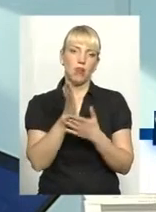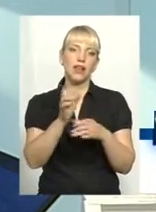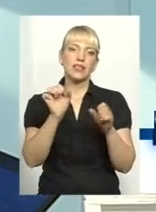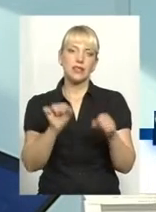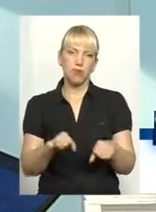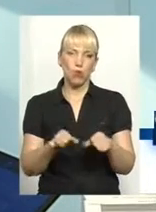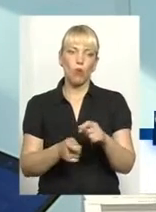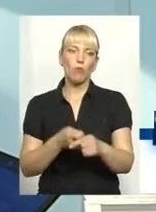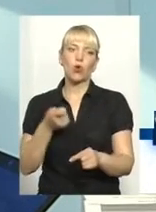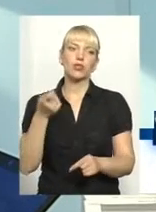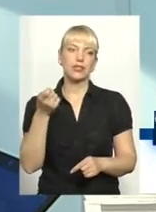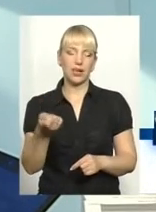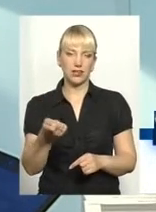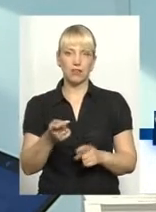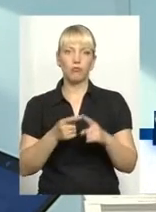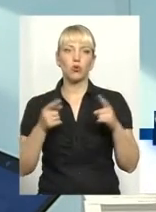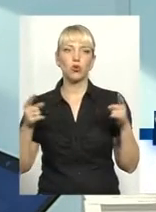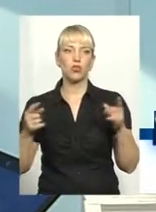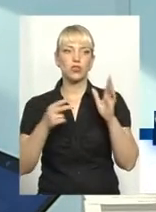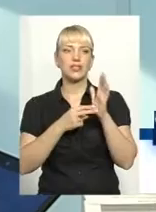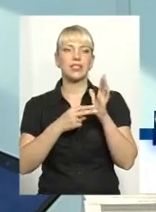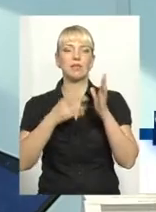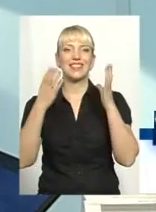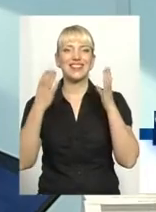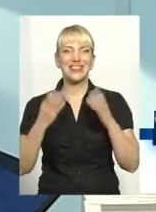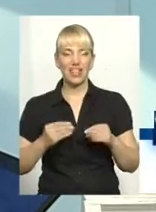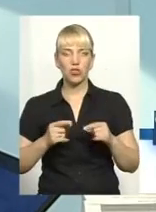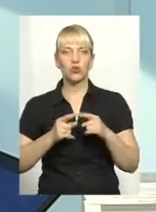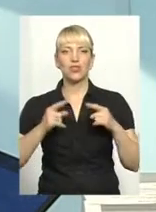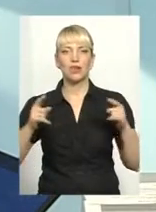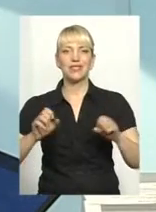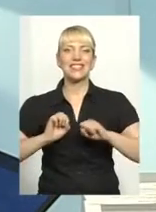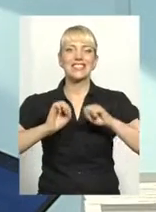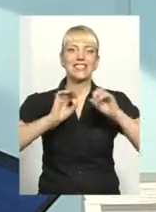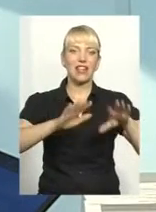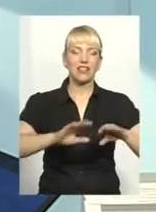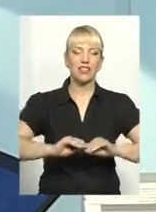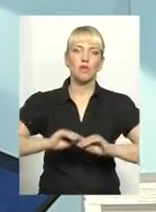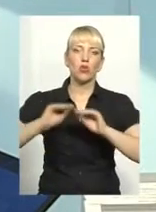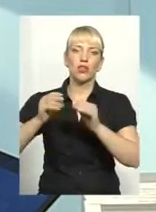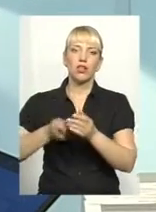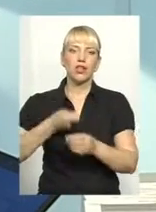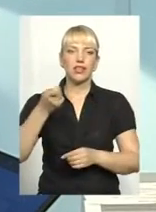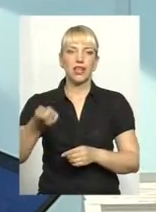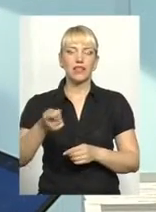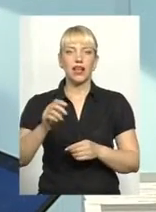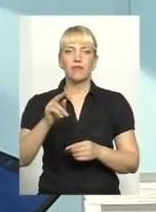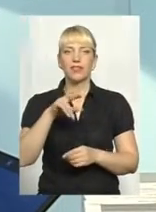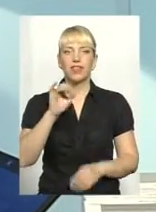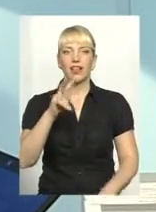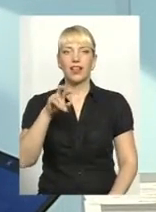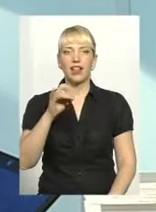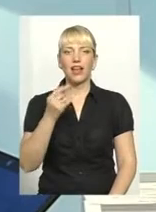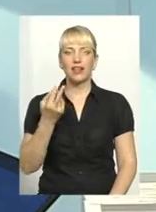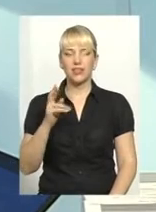подати впродовж семиденного терміну здати подання декларації, виправлену декларацію.